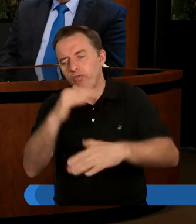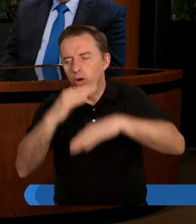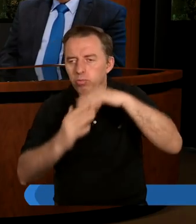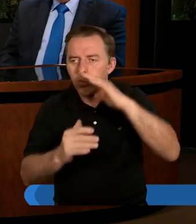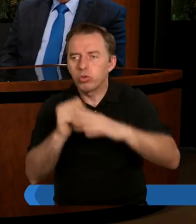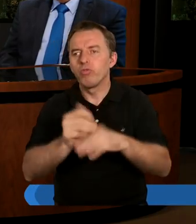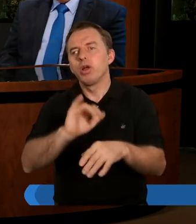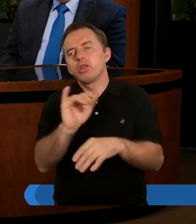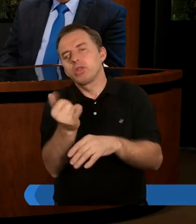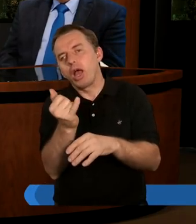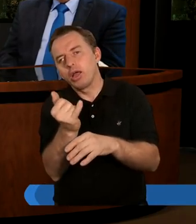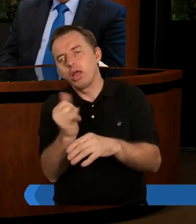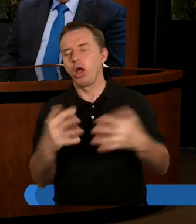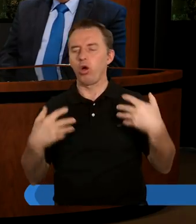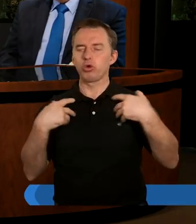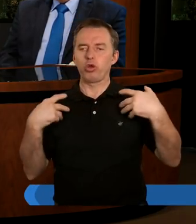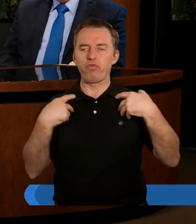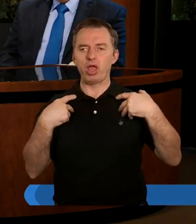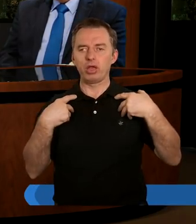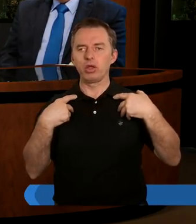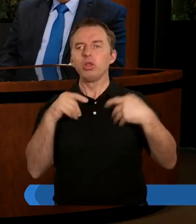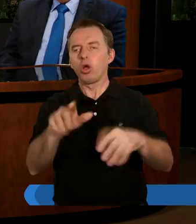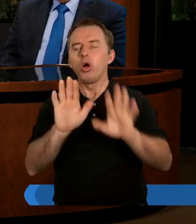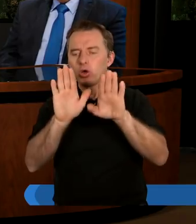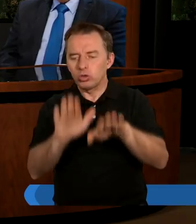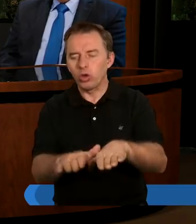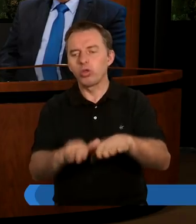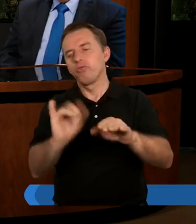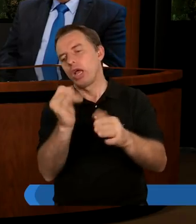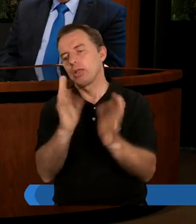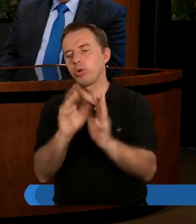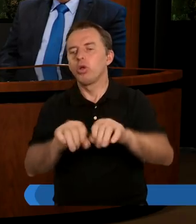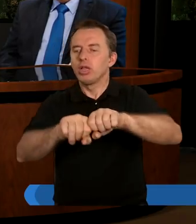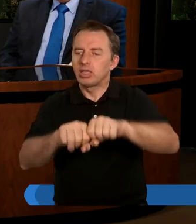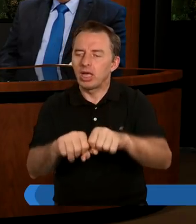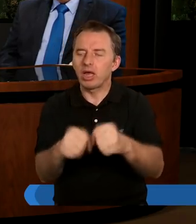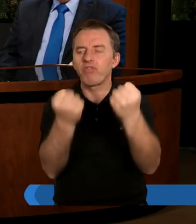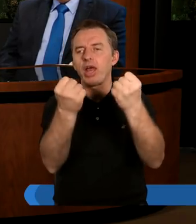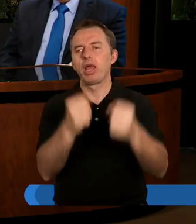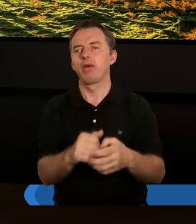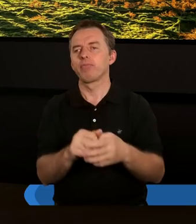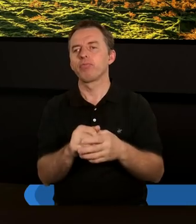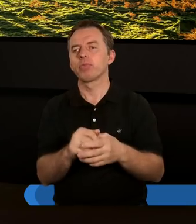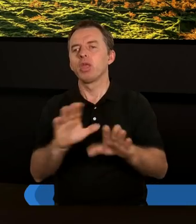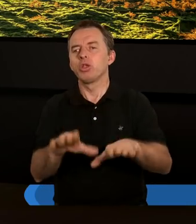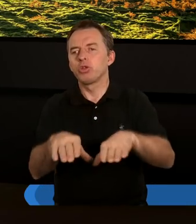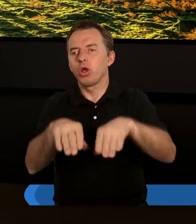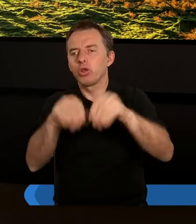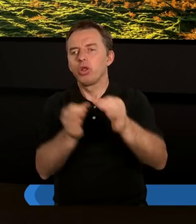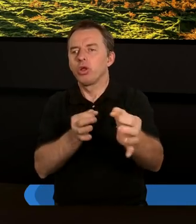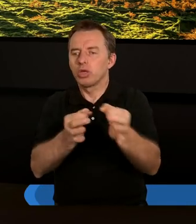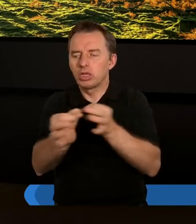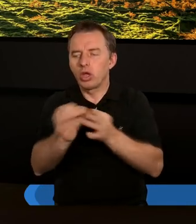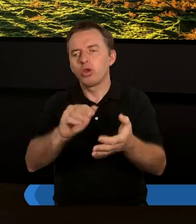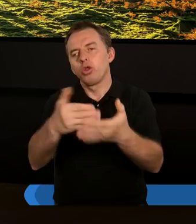budować, jak ożywiać to, co zostało w jakiś sposób zniszczone. Zaczniemy od